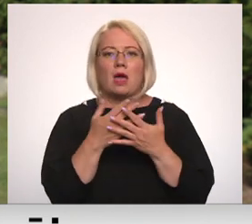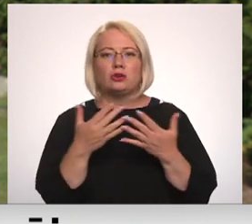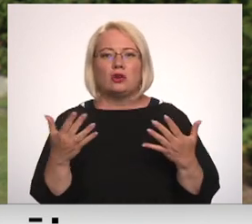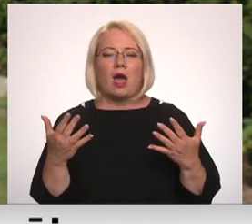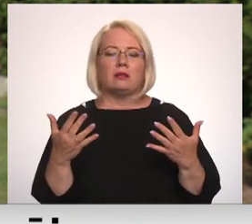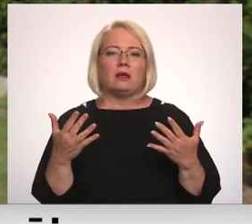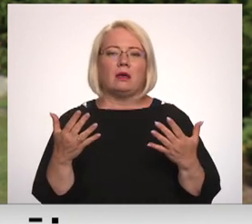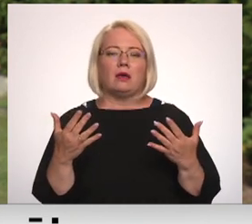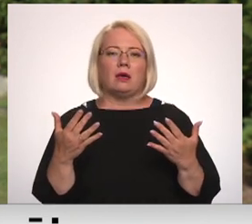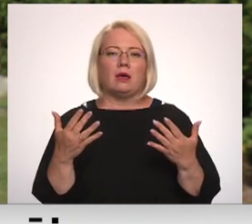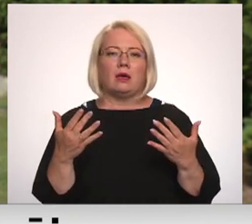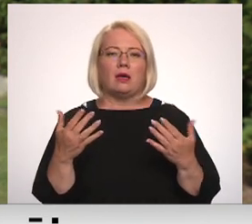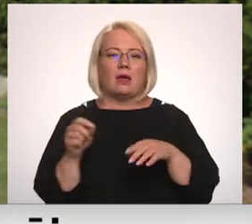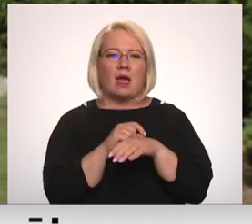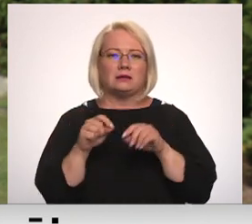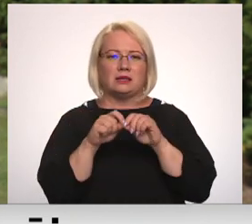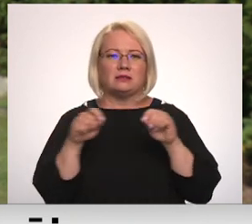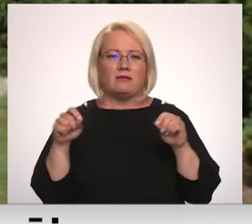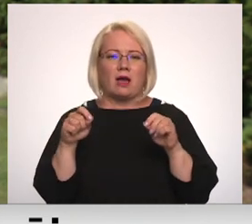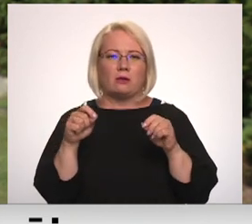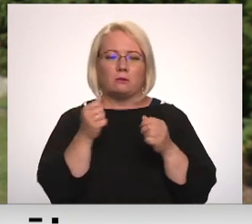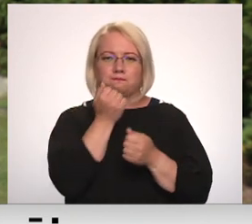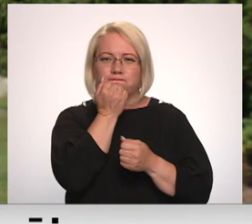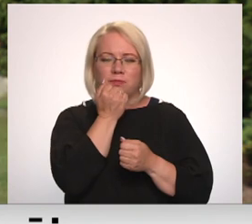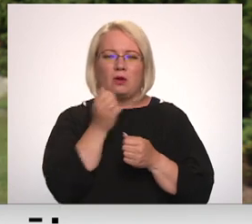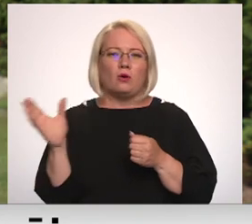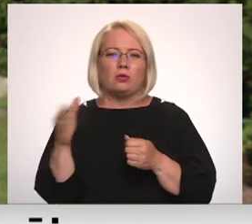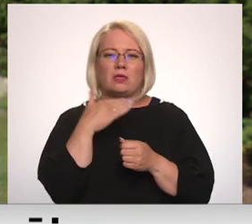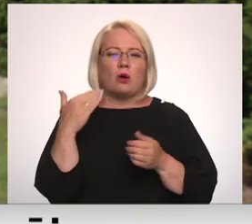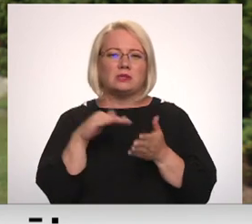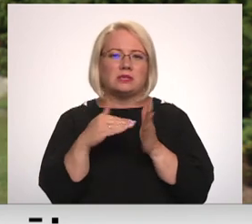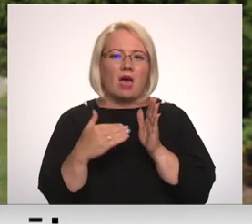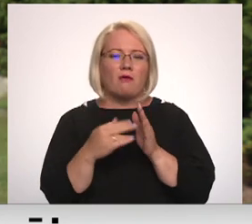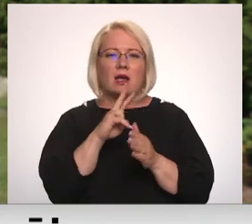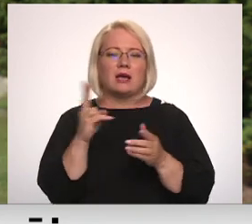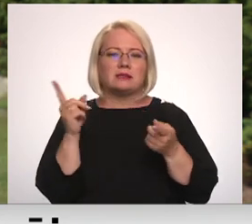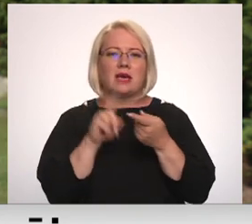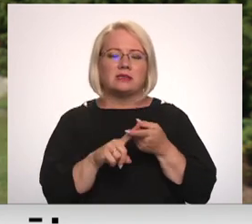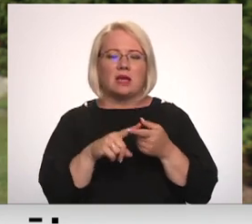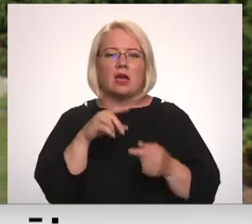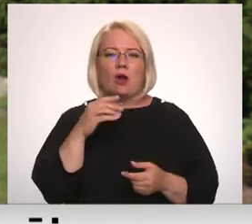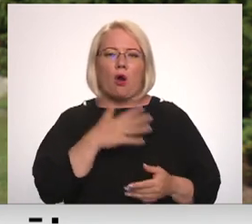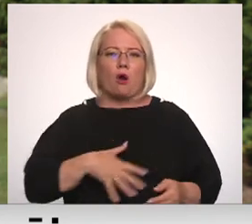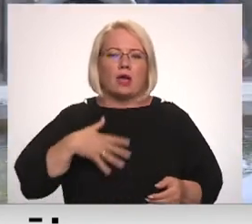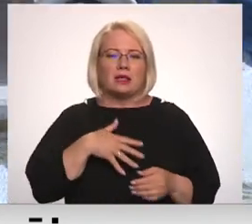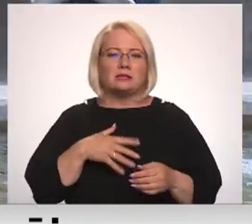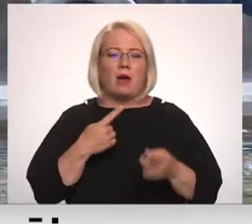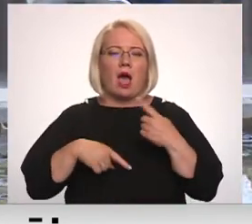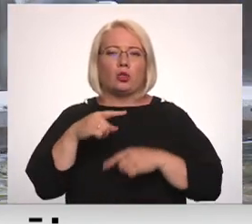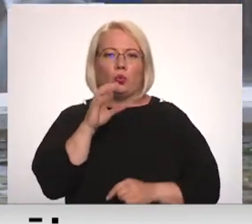dažādi trombozes un citas stāvokļi, kas ir saistīti ar organismu atlūdeņošanos un karstuma ieteku.